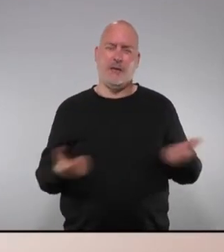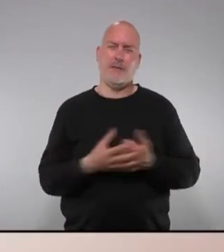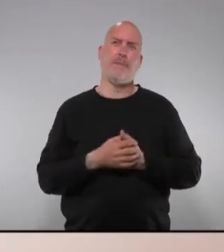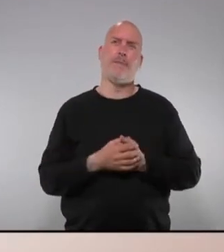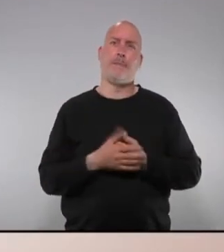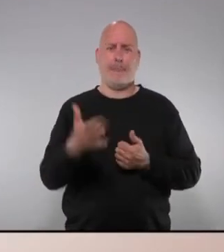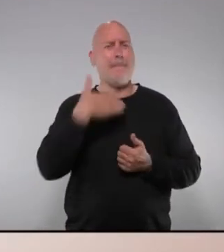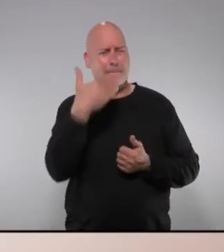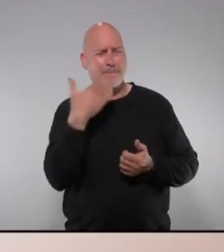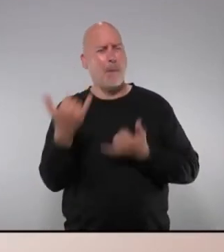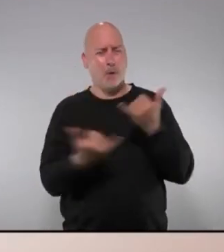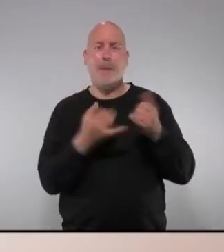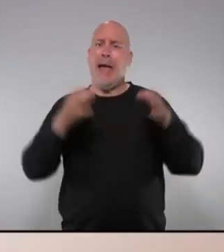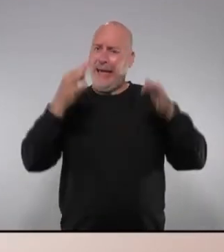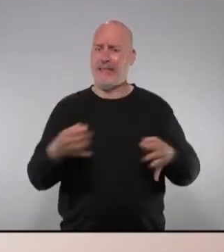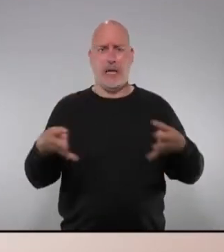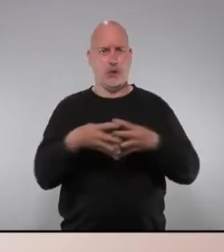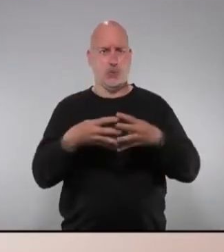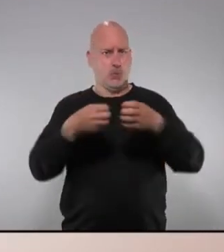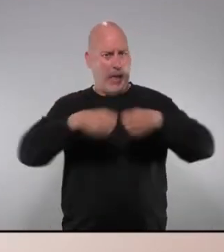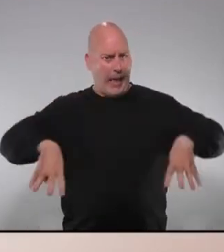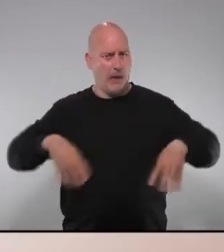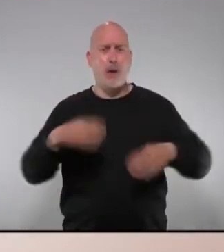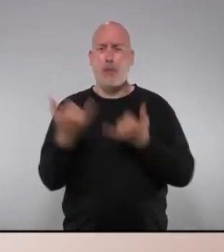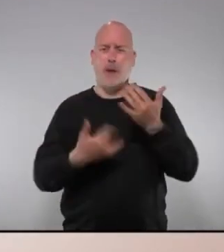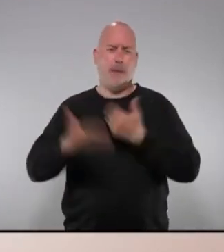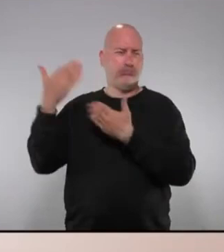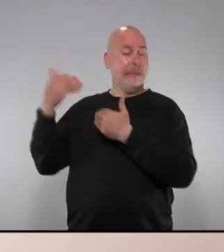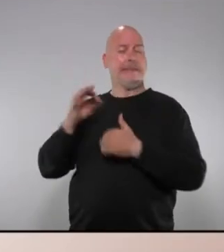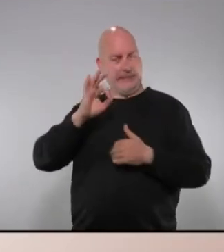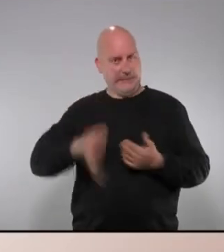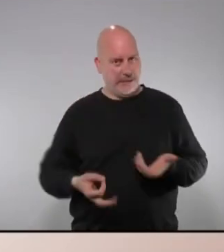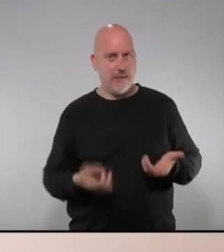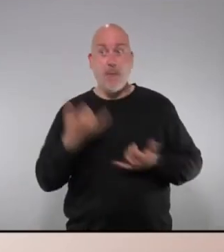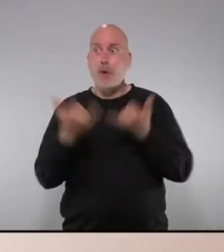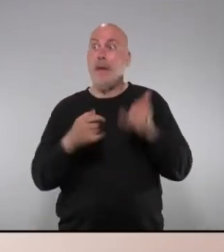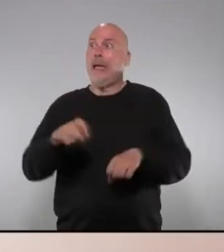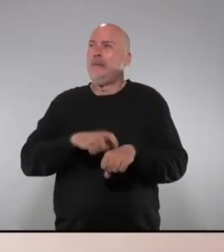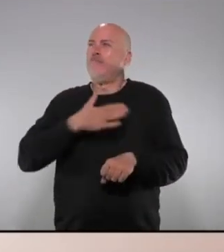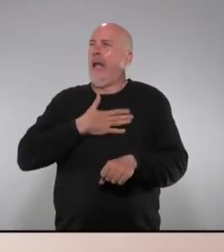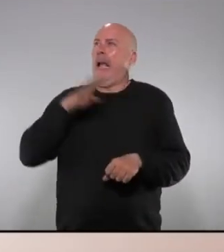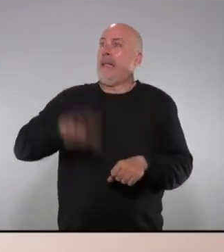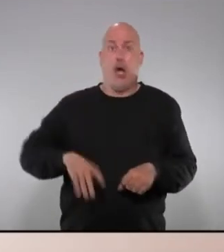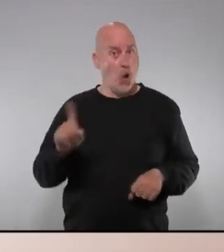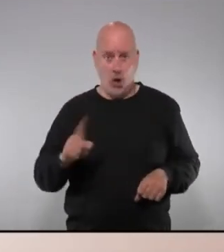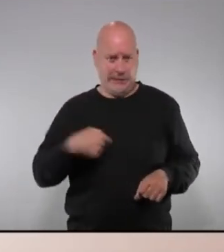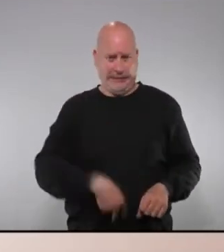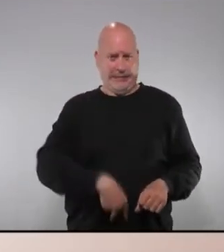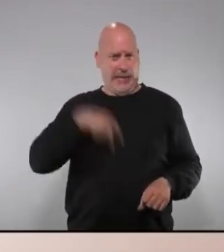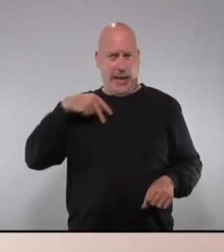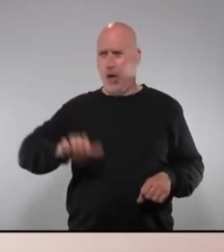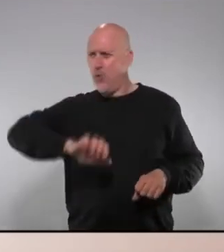que el problema és estructural que ve de lluny i que no és un problema estrictament o únicament català és un drama general a tot Europa